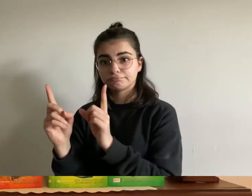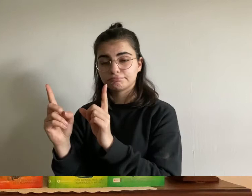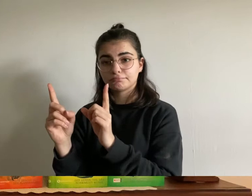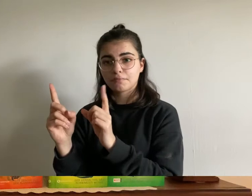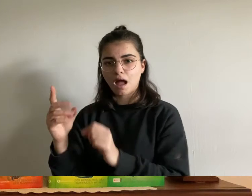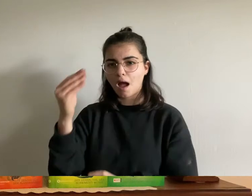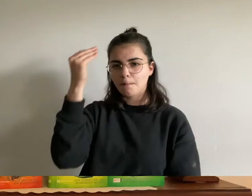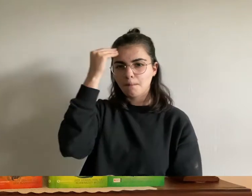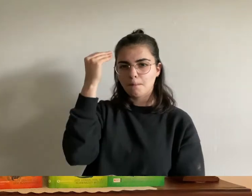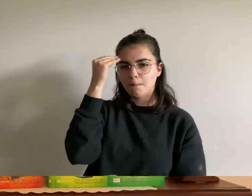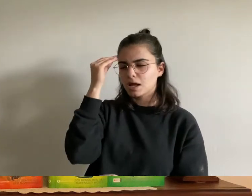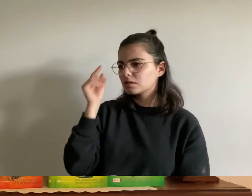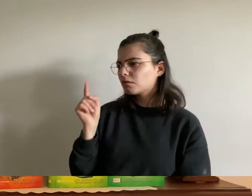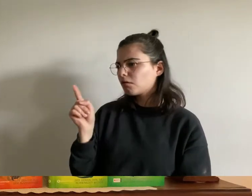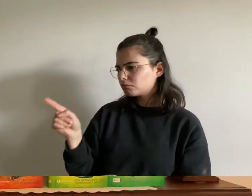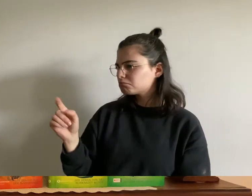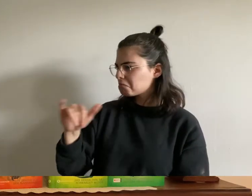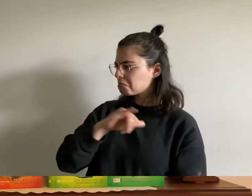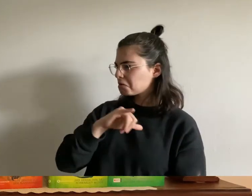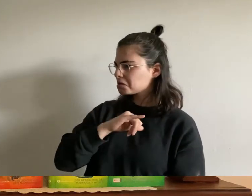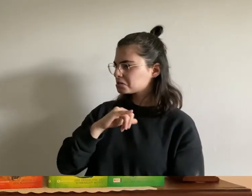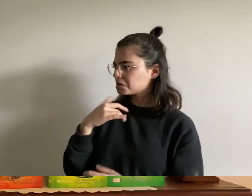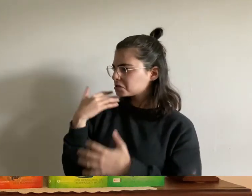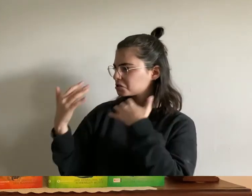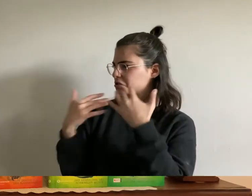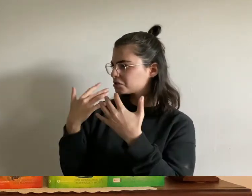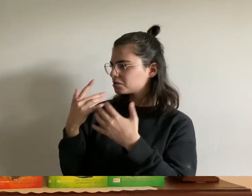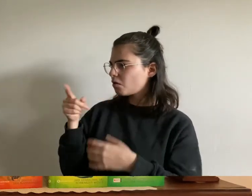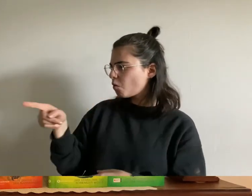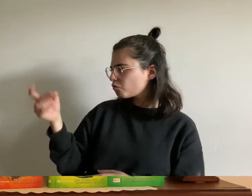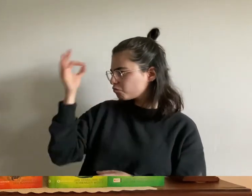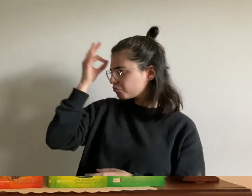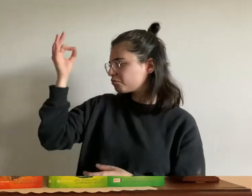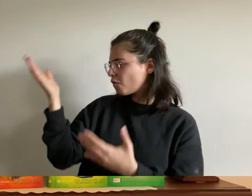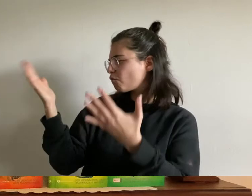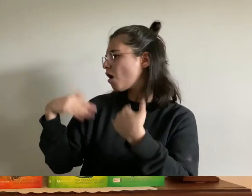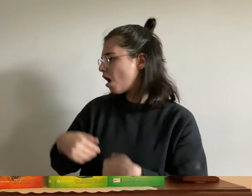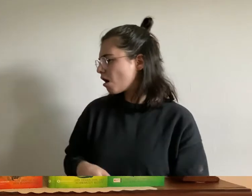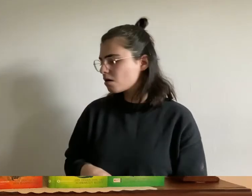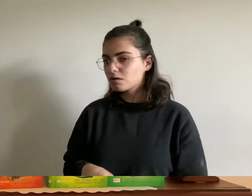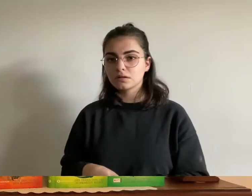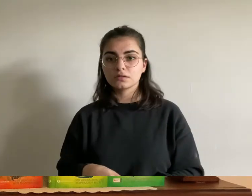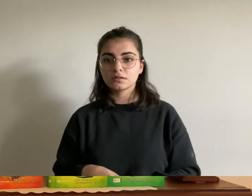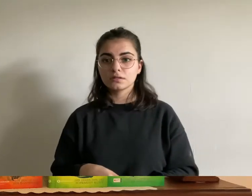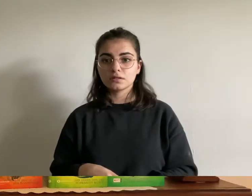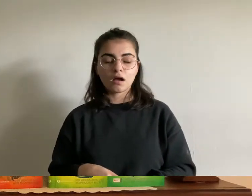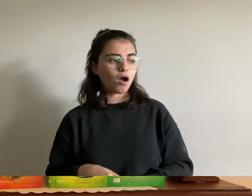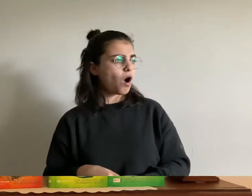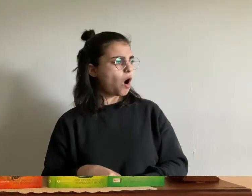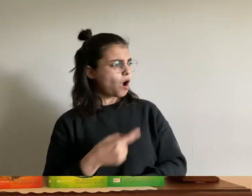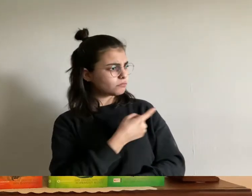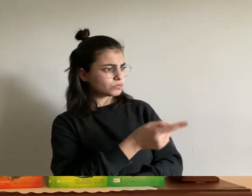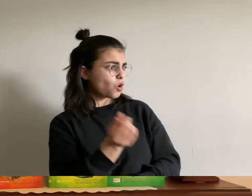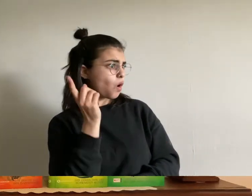wie kommt ein gaukler auf so etwas der mann mit den strubbligen haaren lächelte freundlich habt ihr es denn noch nicht